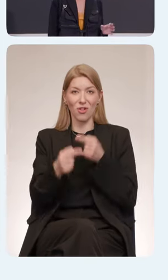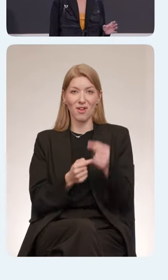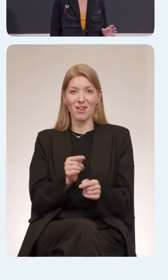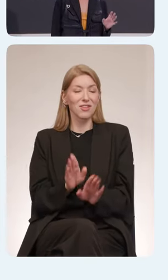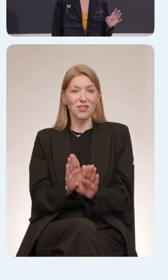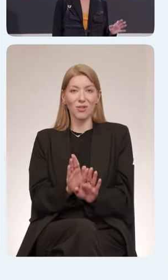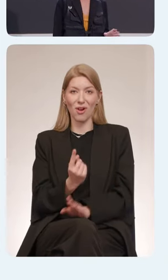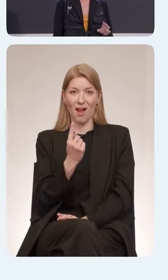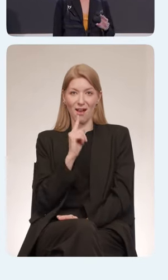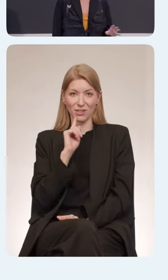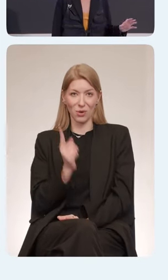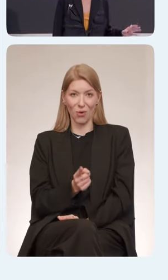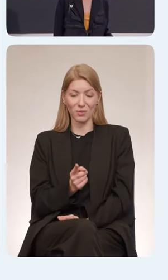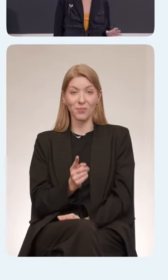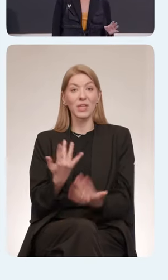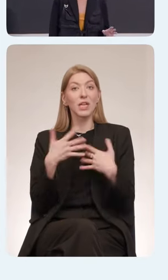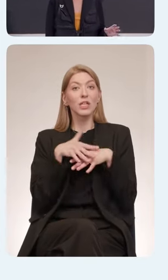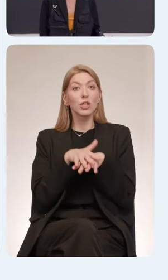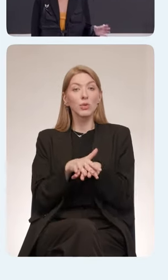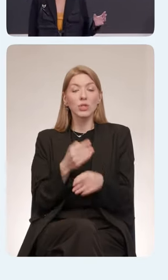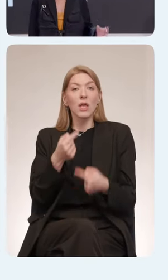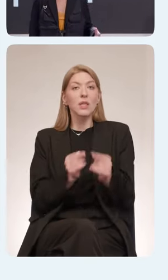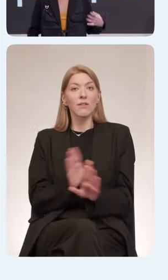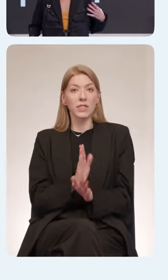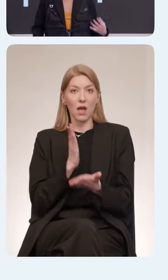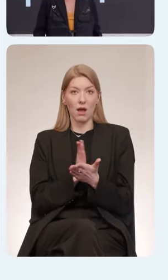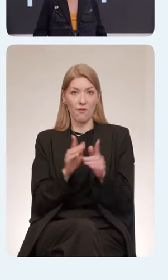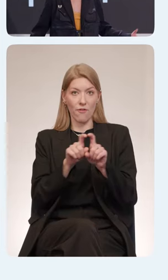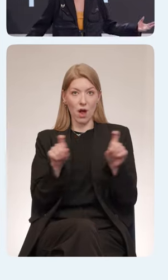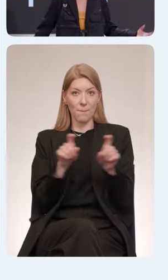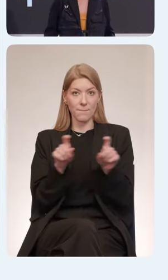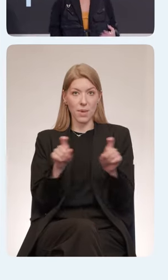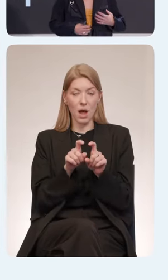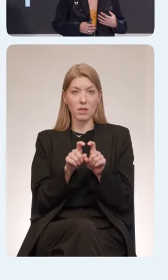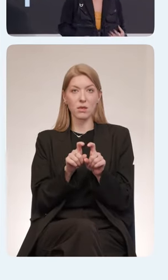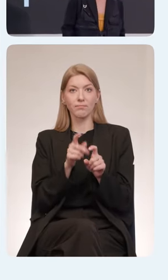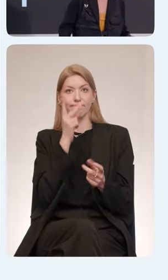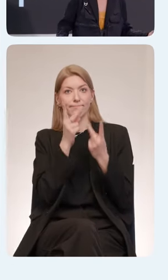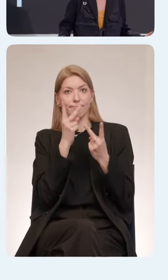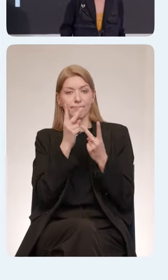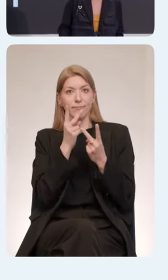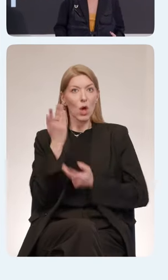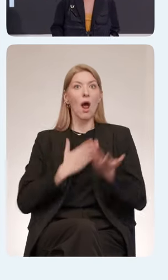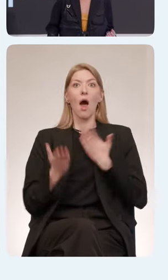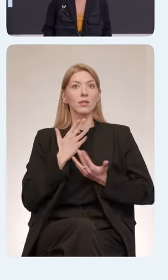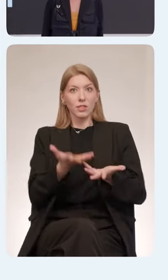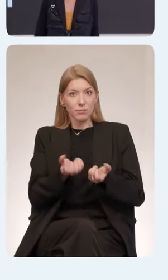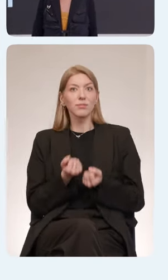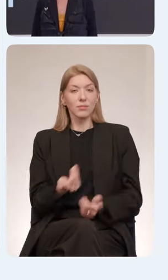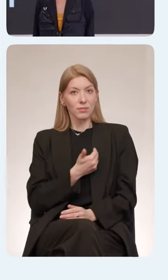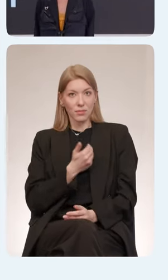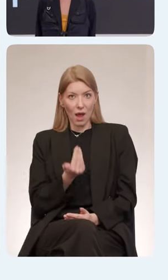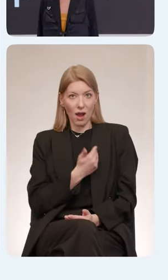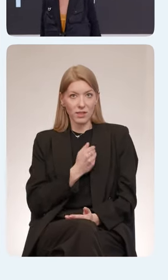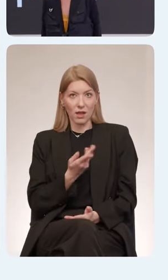инклюзия — это не всегда то, что встречается в компании с радостью, принятием и желанием отдать